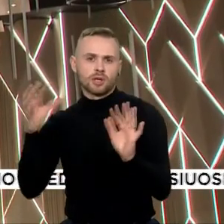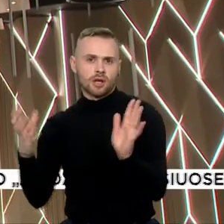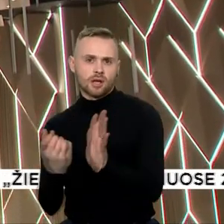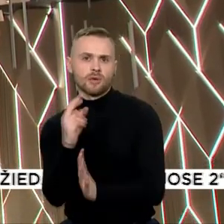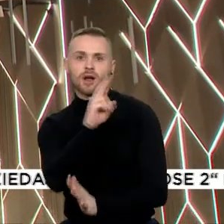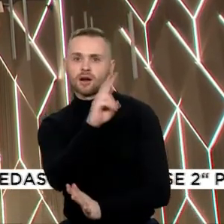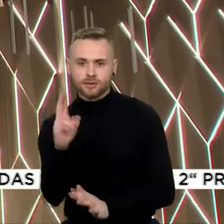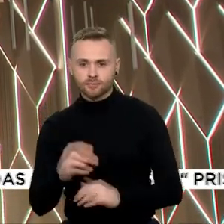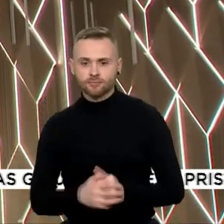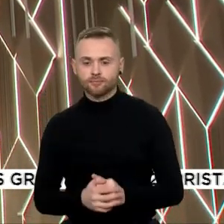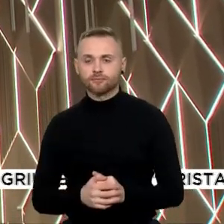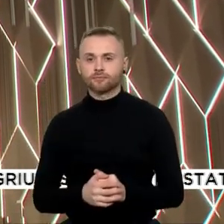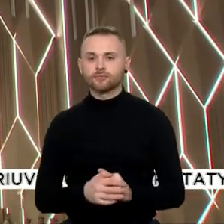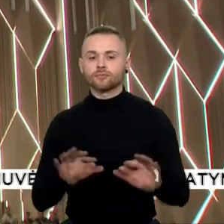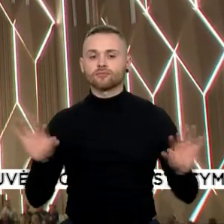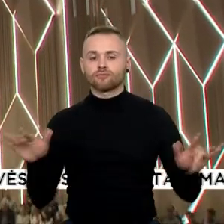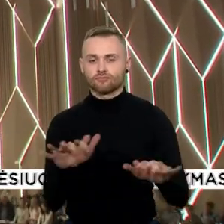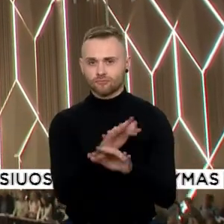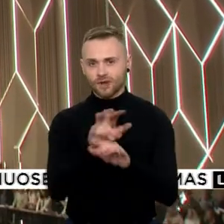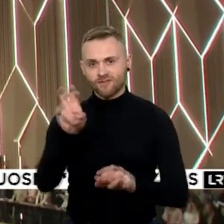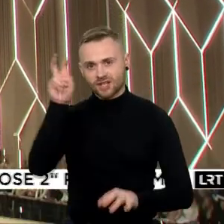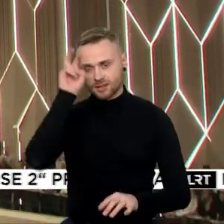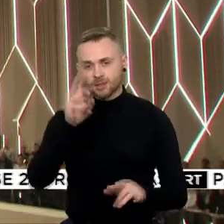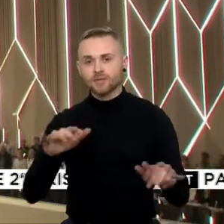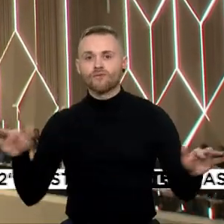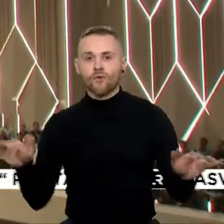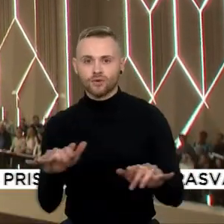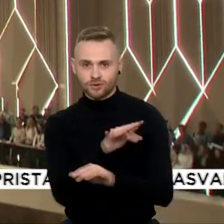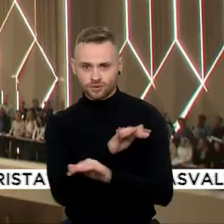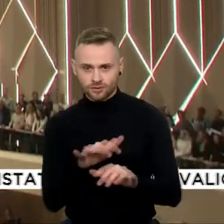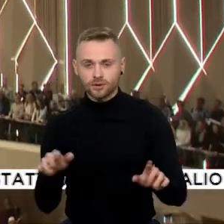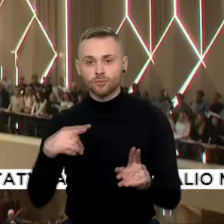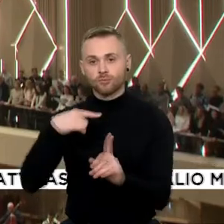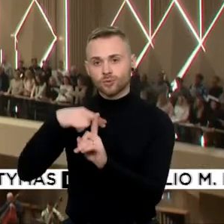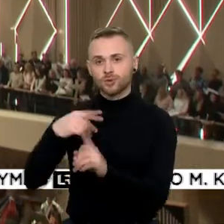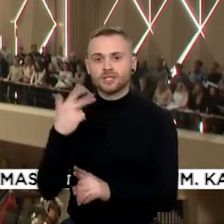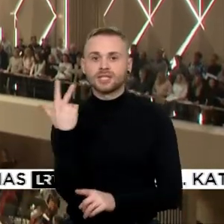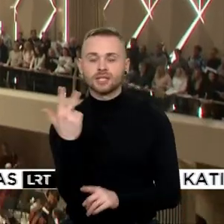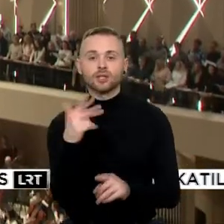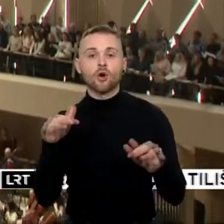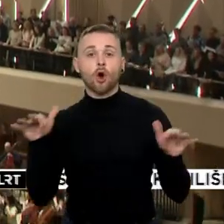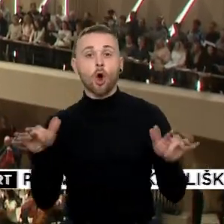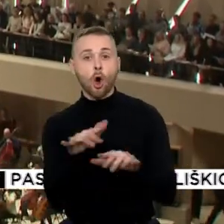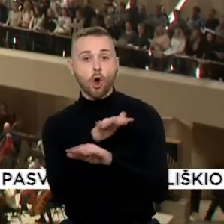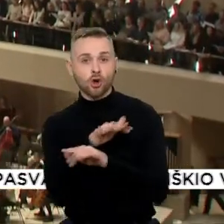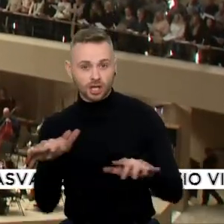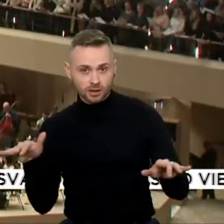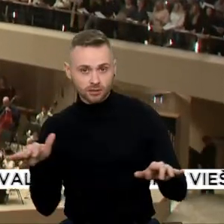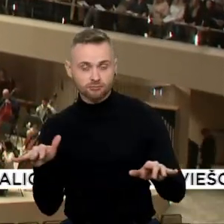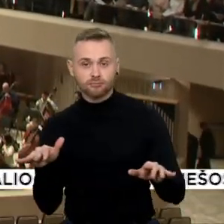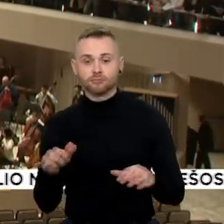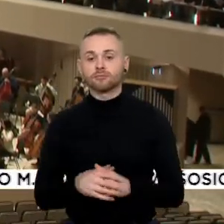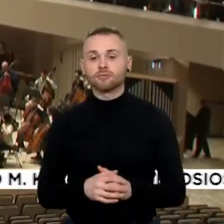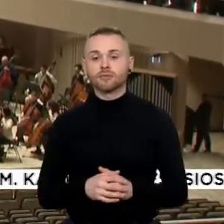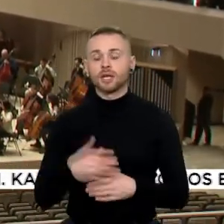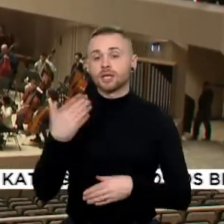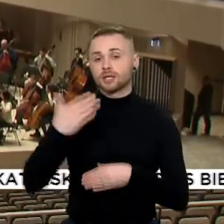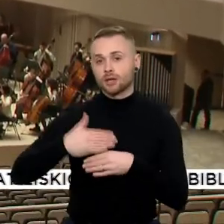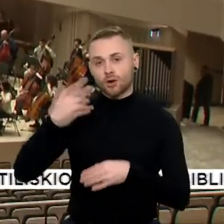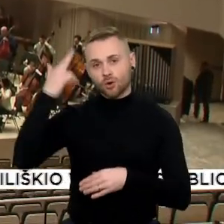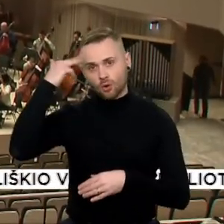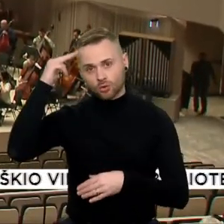Scenoje kūrinė atlyks Valstybinės simfoninis orkestras ir trys horai – Nacionalinio operos ir baleto teatro, Kauno